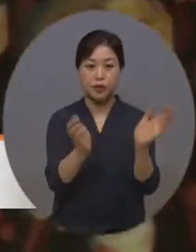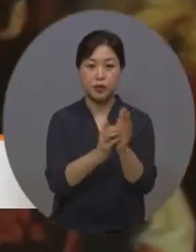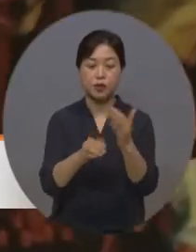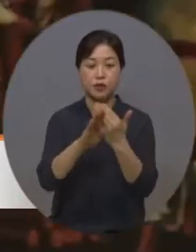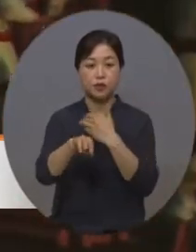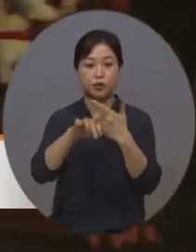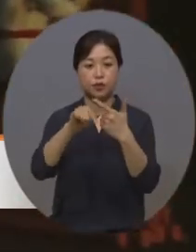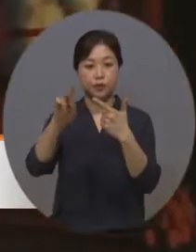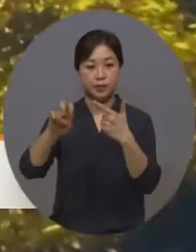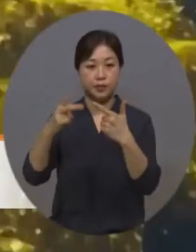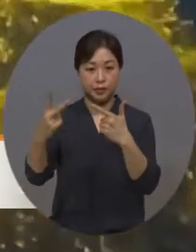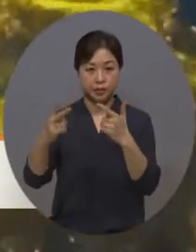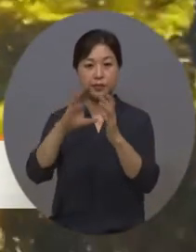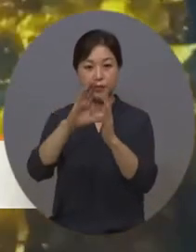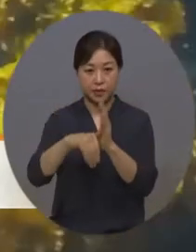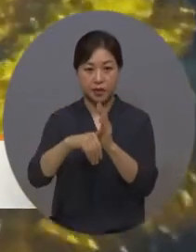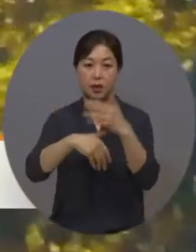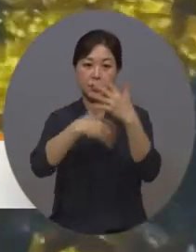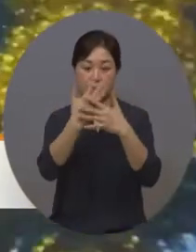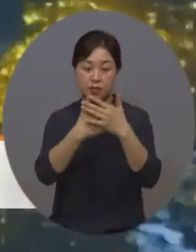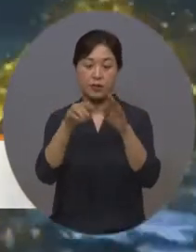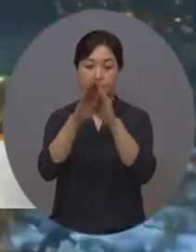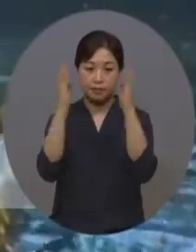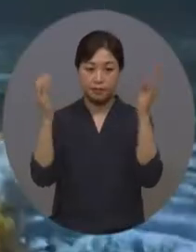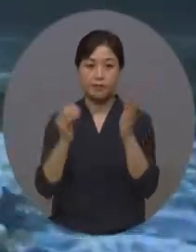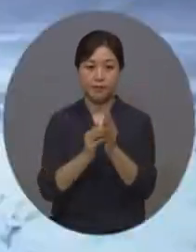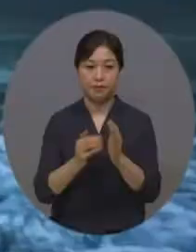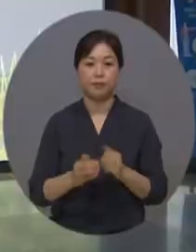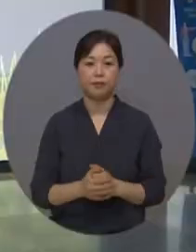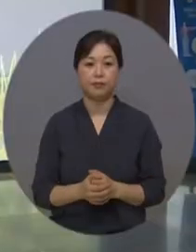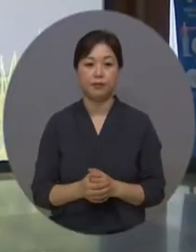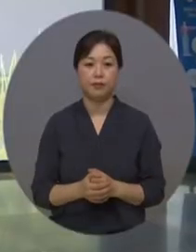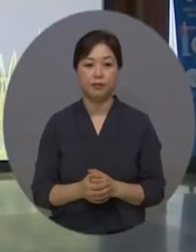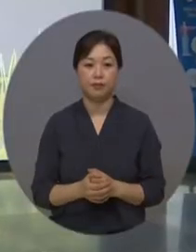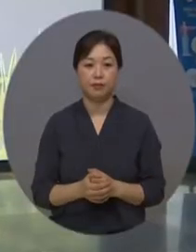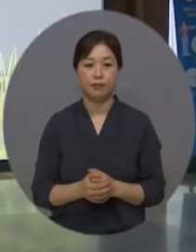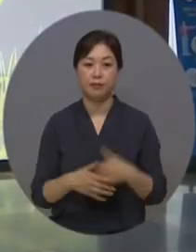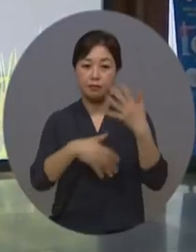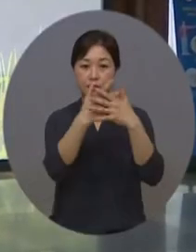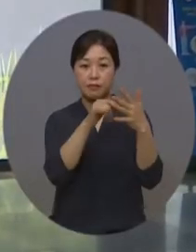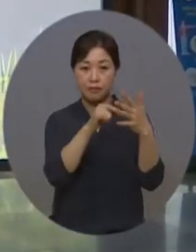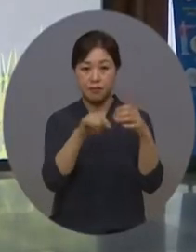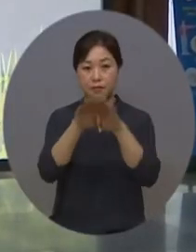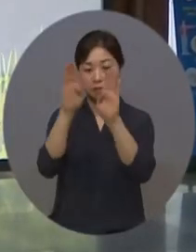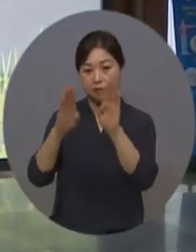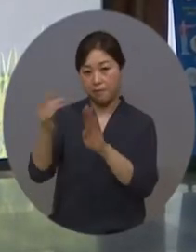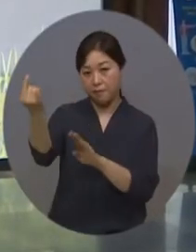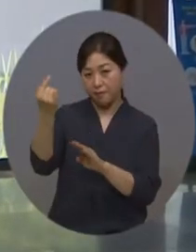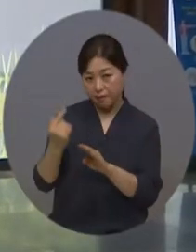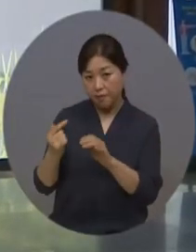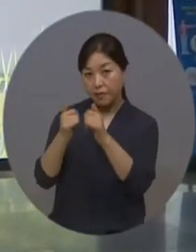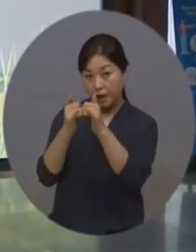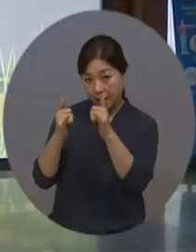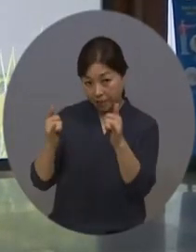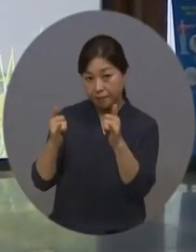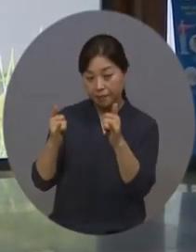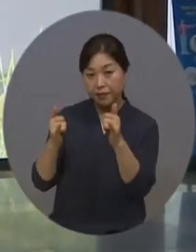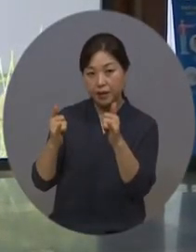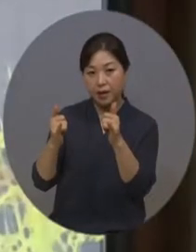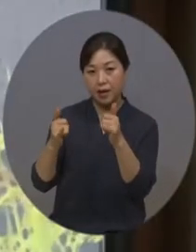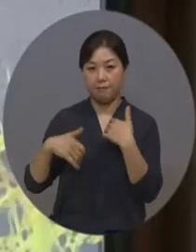6월 22일에 디지털 영상관을 개관했습니다. 콘텐츠는 박물관을 방문한 관람객들에게